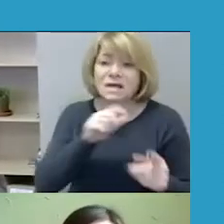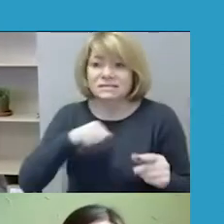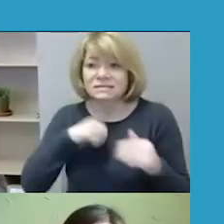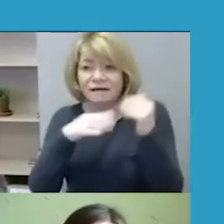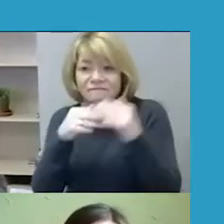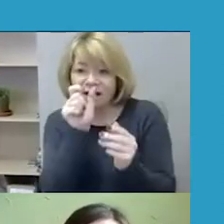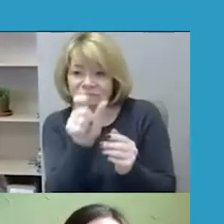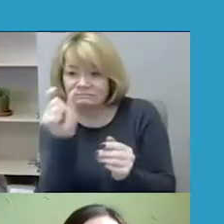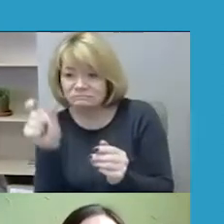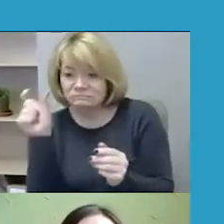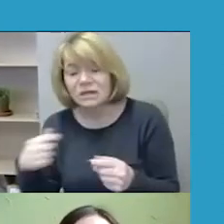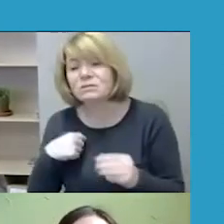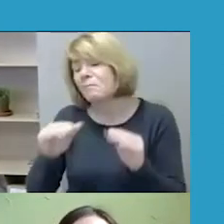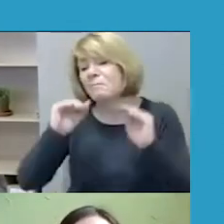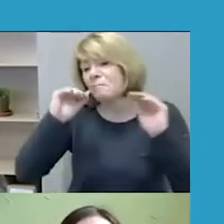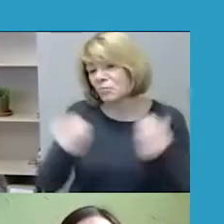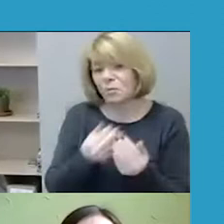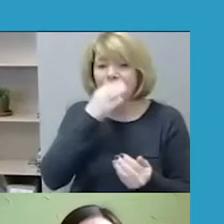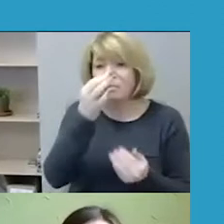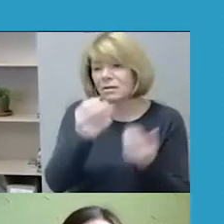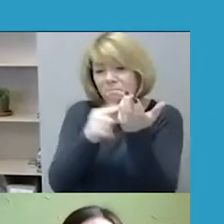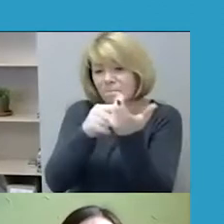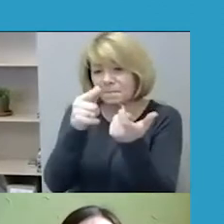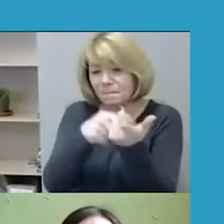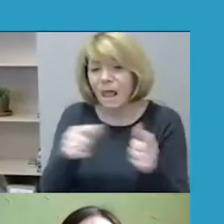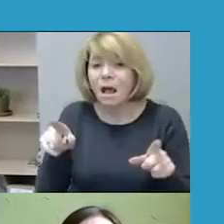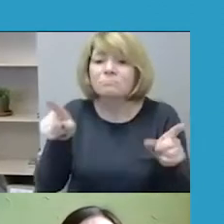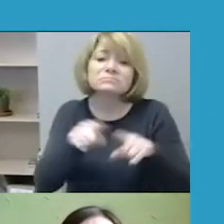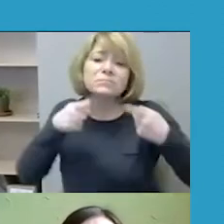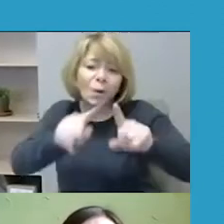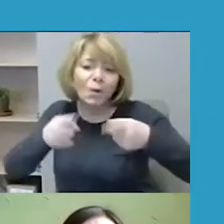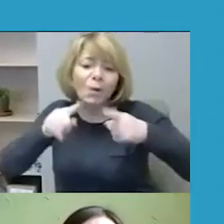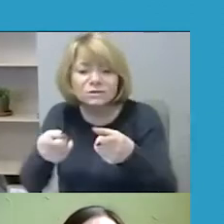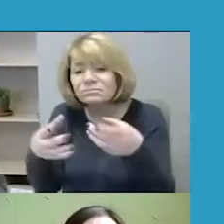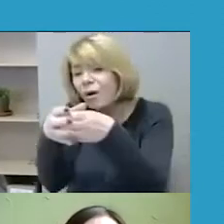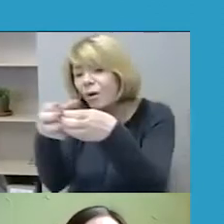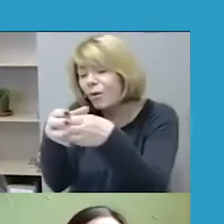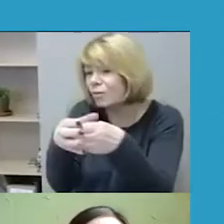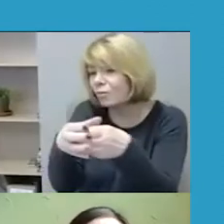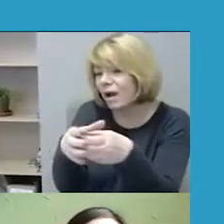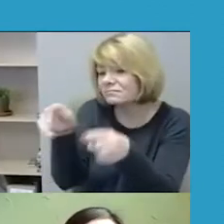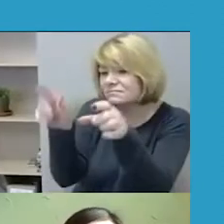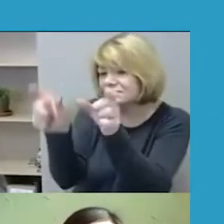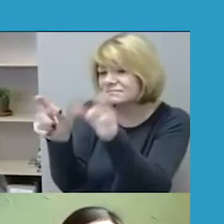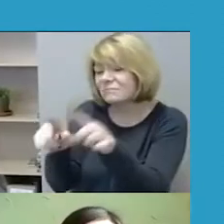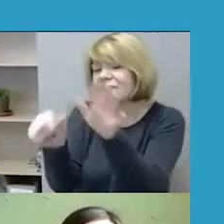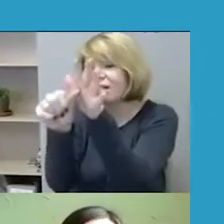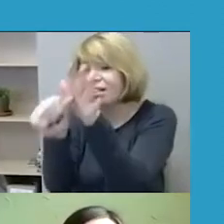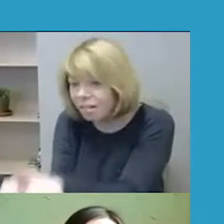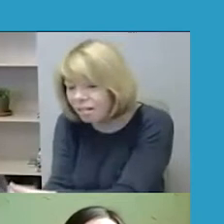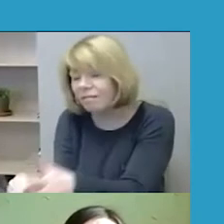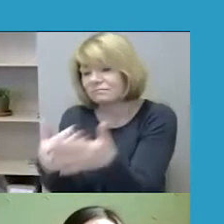dalį jų tik paminėsiu, tai gali būti kaip kursimas prieš tam tikros grupės asmenys, tai yra diskriminavimas